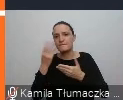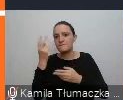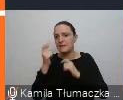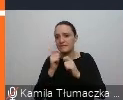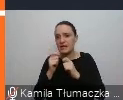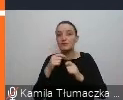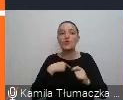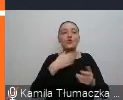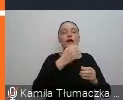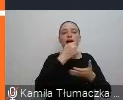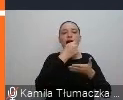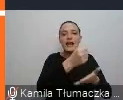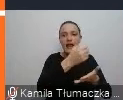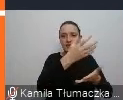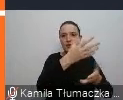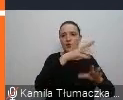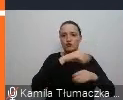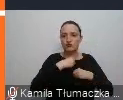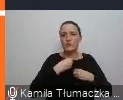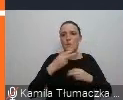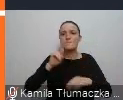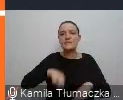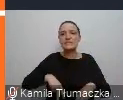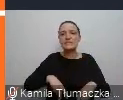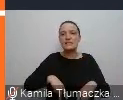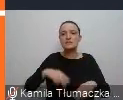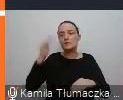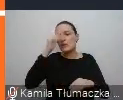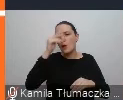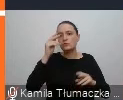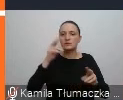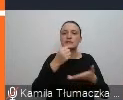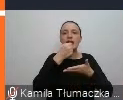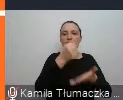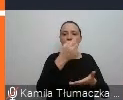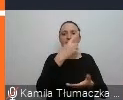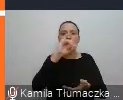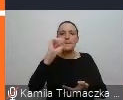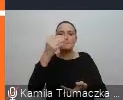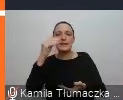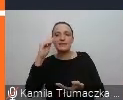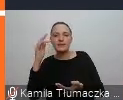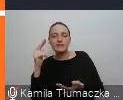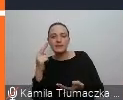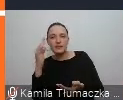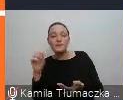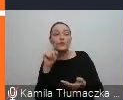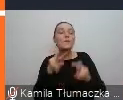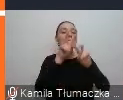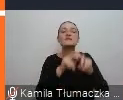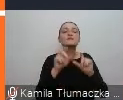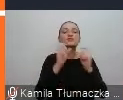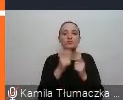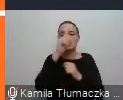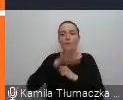Dostał grant diamentowy od Ministerstwa Nauki, polegający na tym, że bada w społeczeństwie